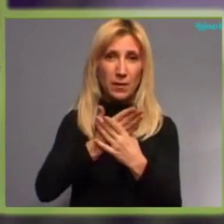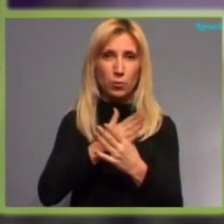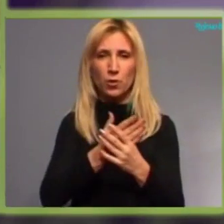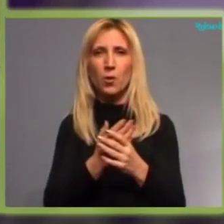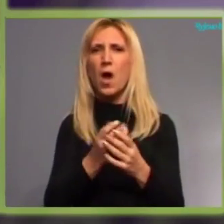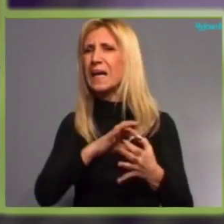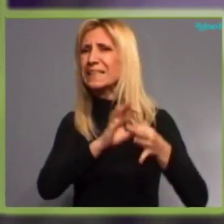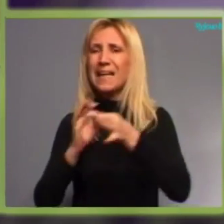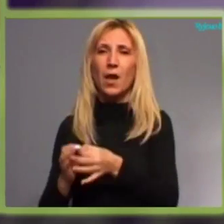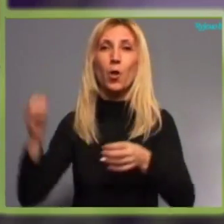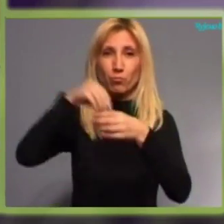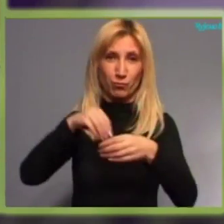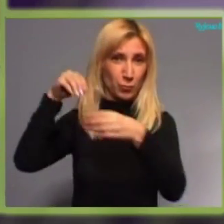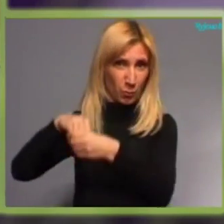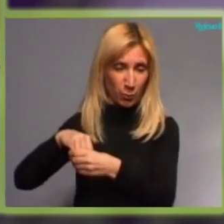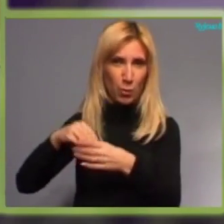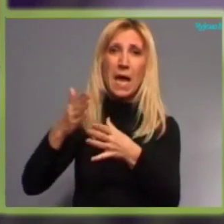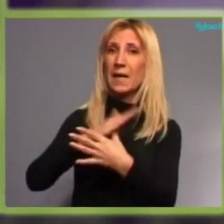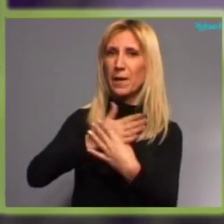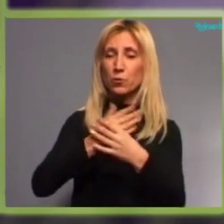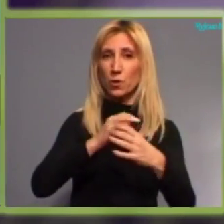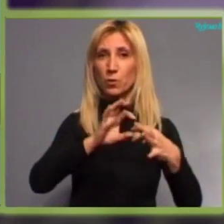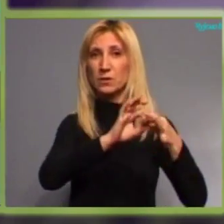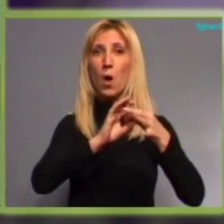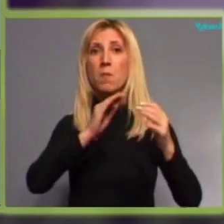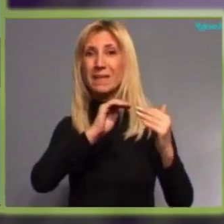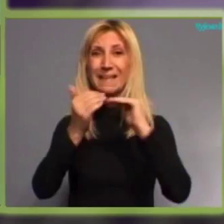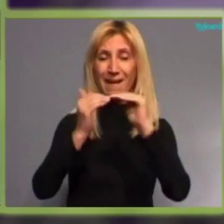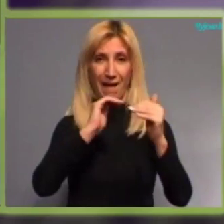nadopunjuju i u međusobnoj su interakciji, tako kažemo.